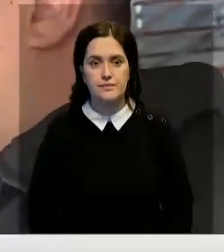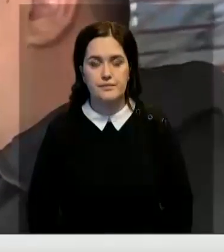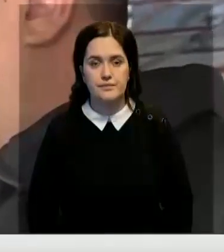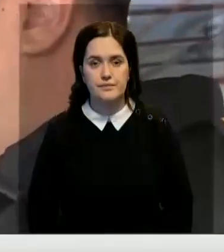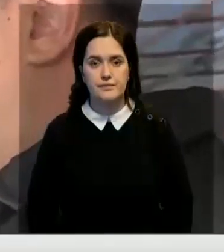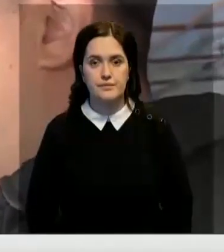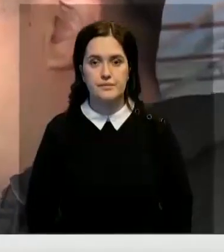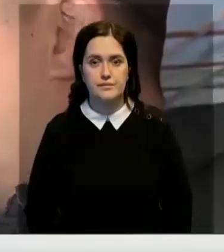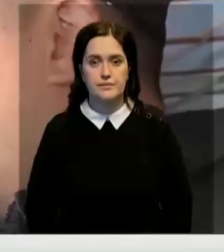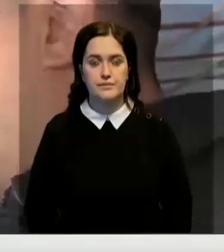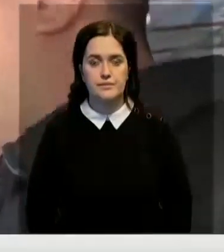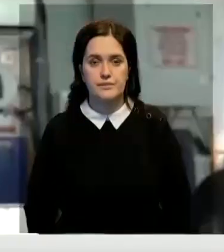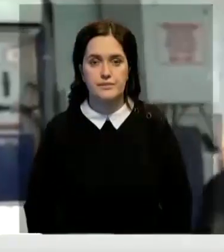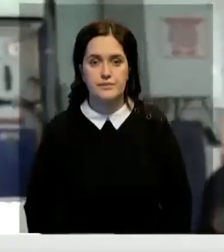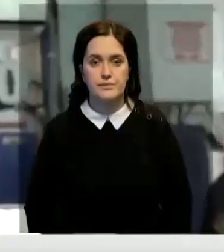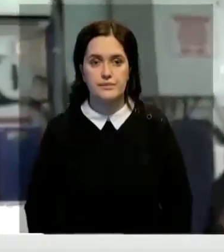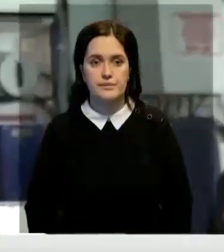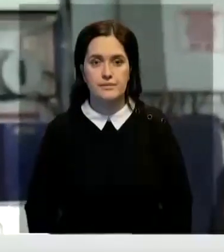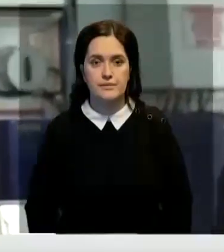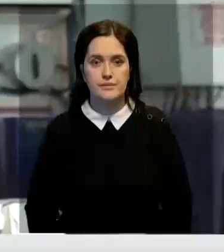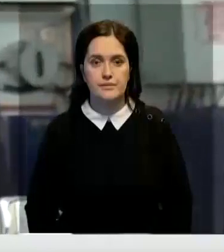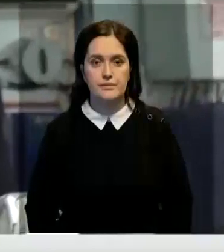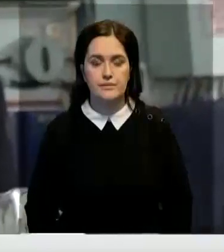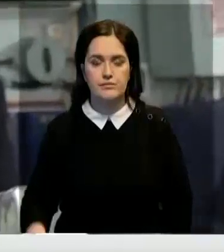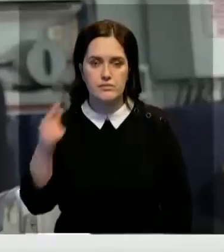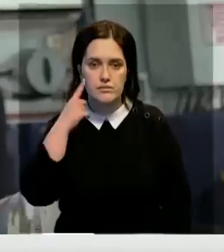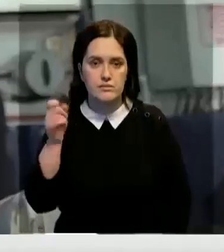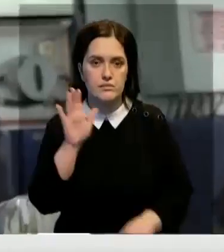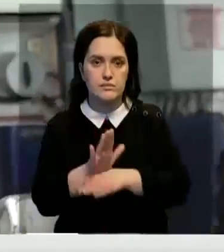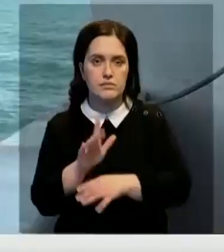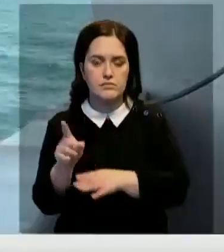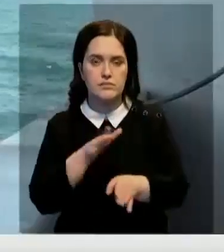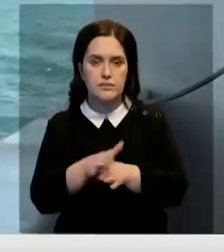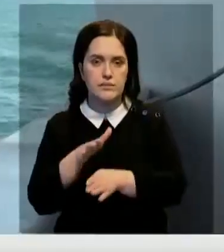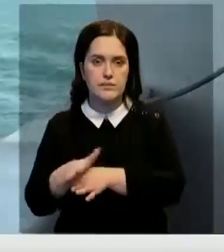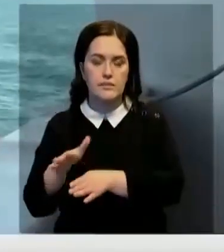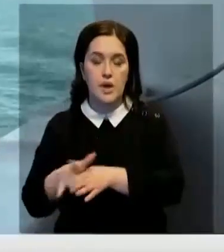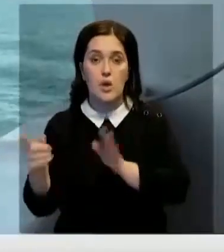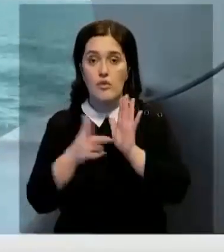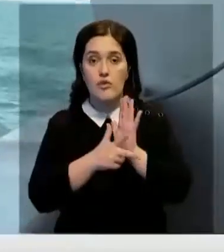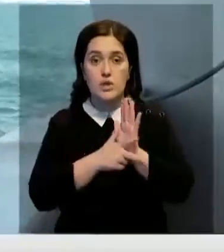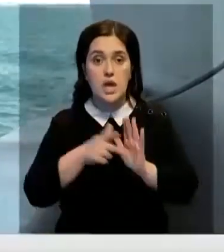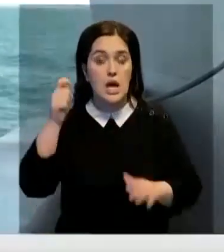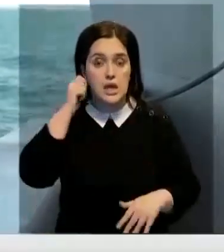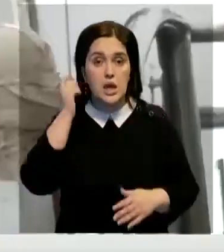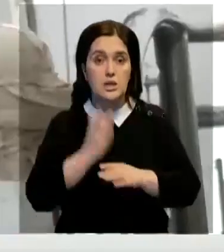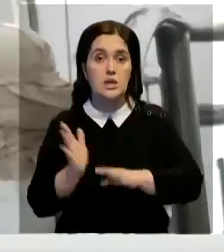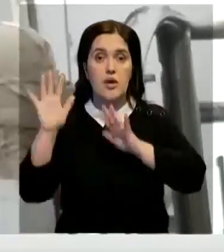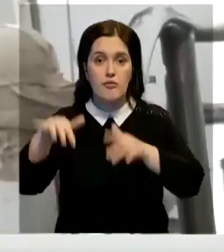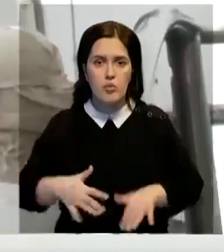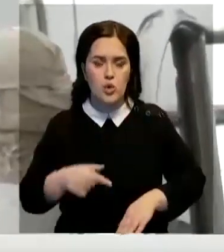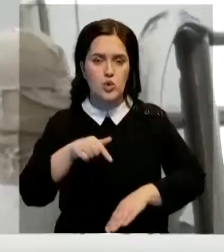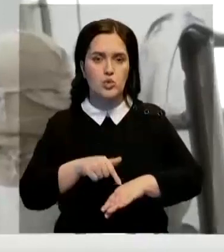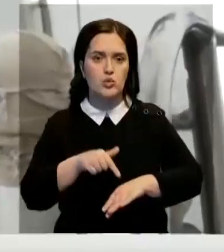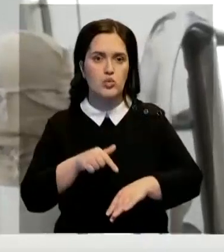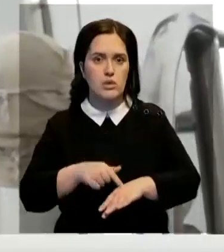Сигнальчику произвести осмотр. Произвел осмотр, цели не наблюдаю. Восьмилетний Улан Тулиухан в море чувствует себя